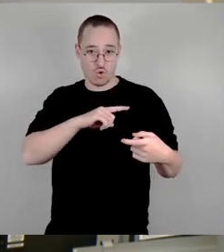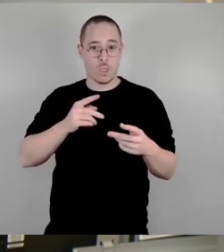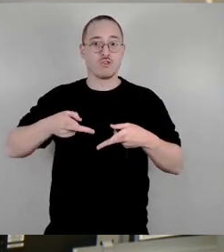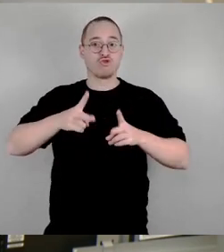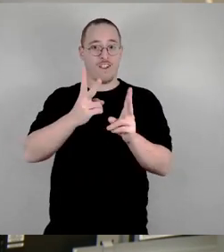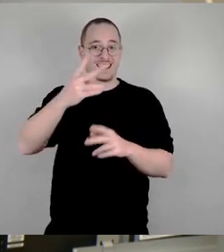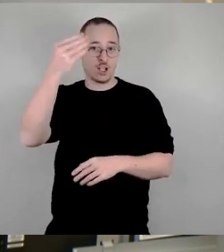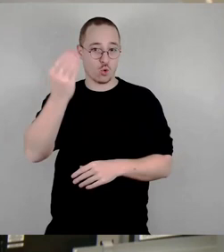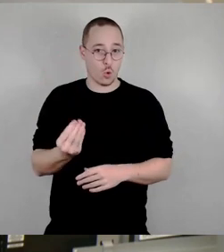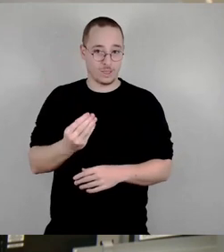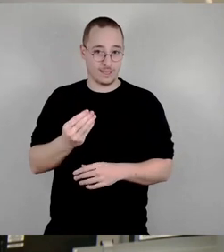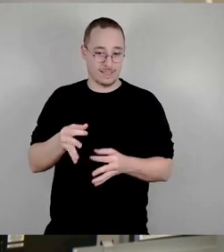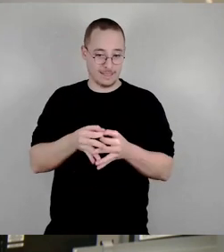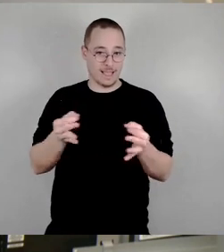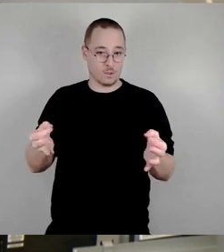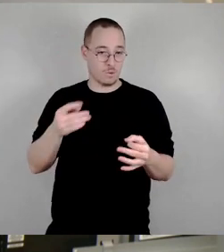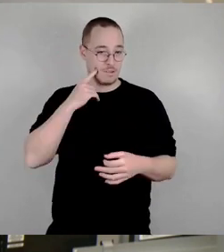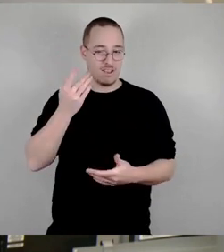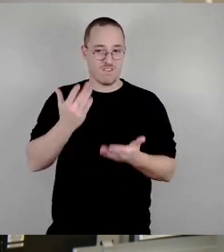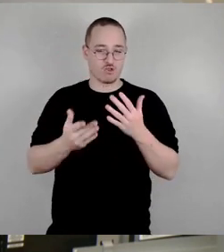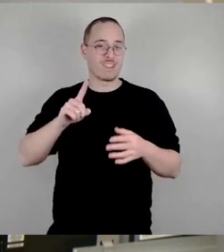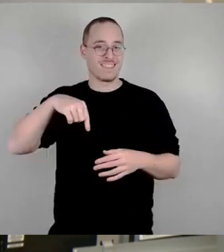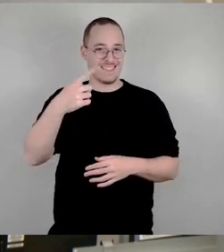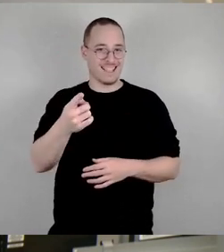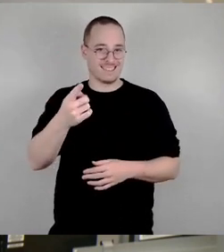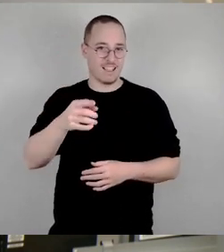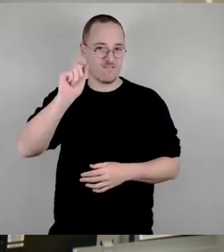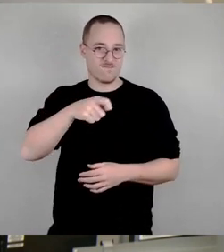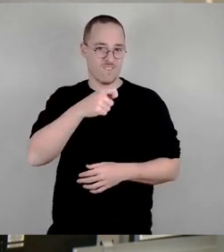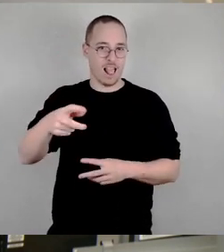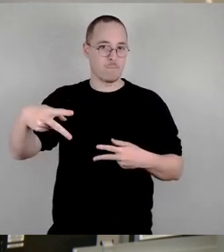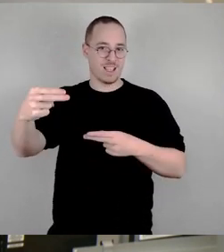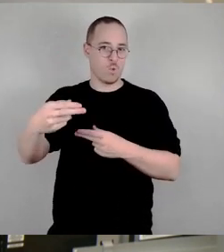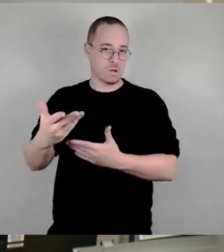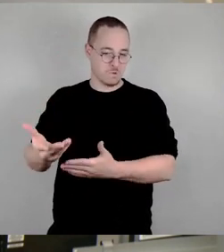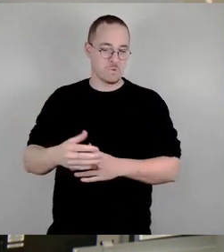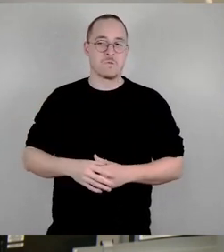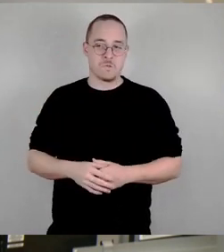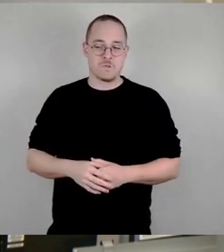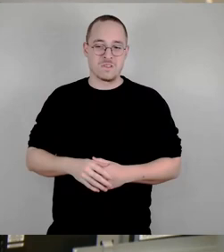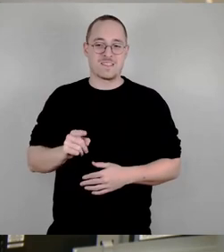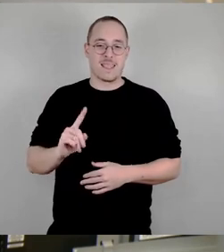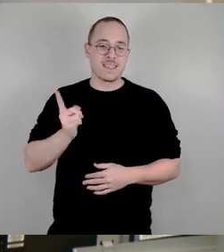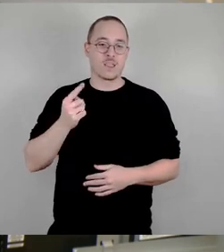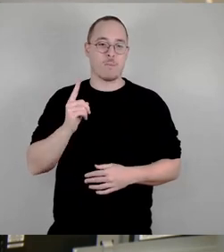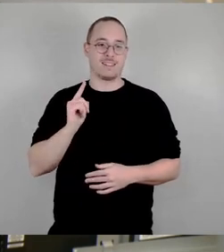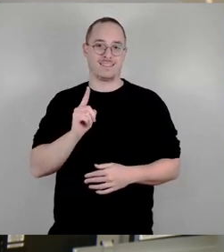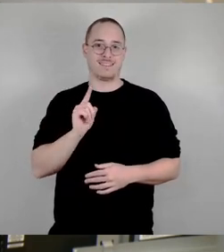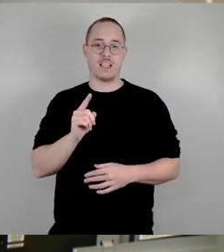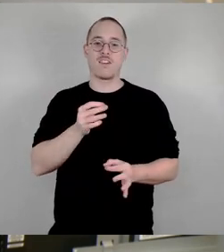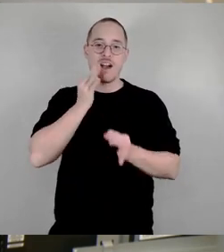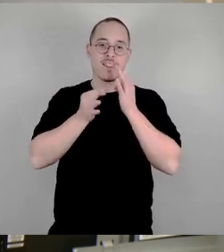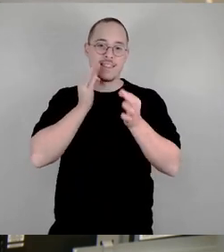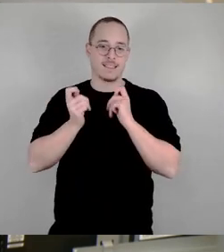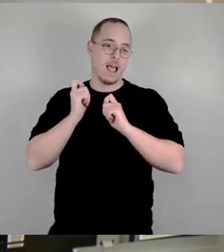hundertprozentig kommen, spätestens in nächsten Legislatur, haben wir sie dann. Und dann werde ich unter neuem Label, wie ihr schon alle wisst, dann diesen Antrag